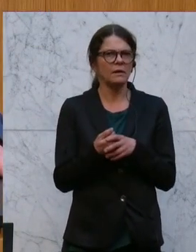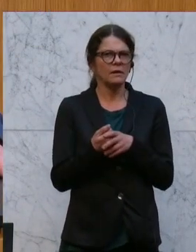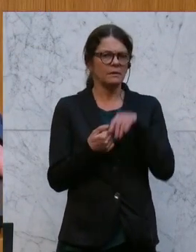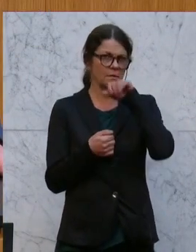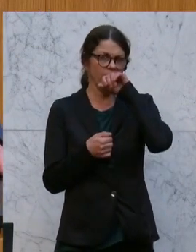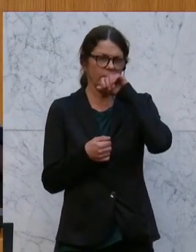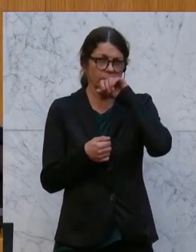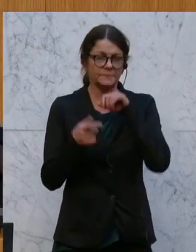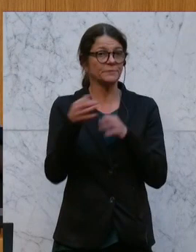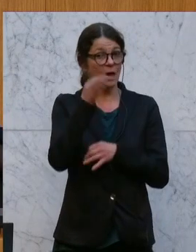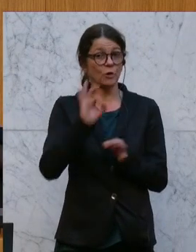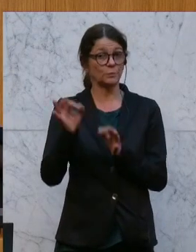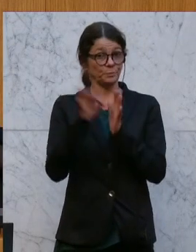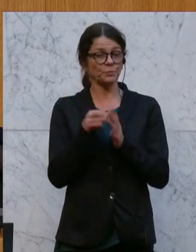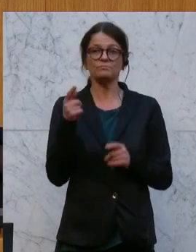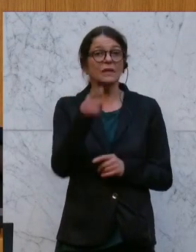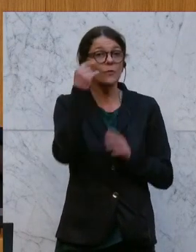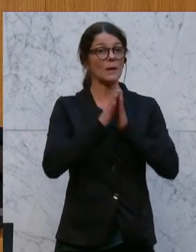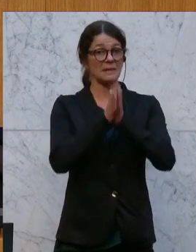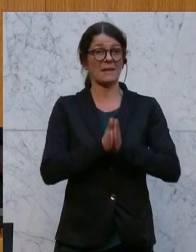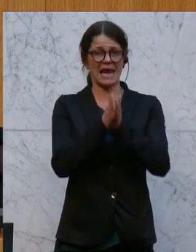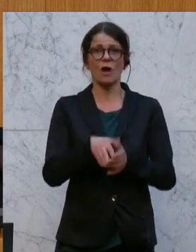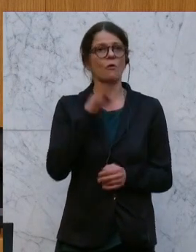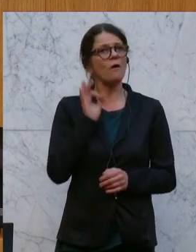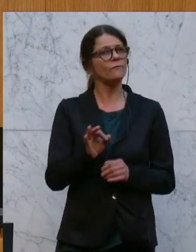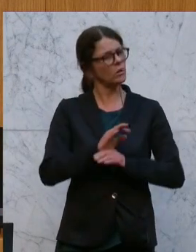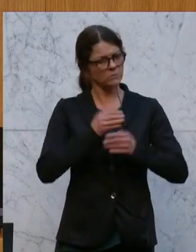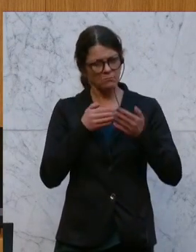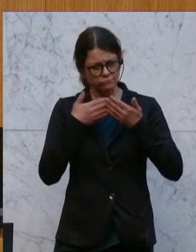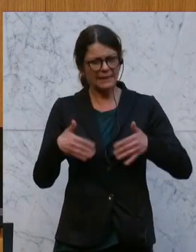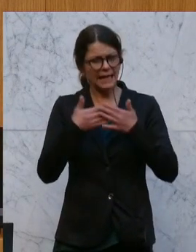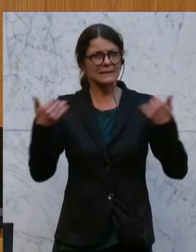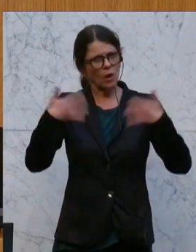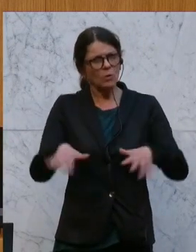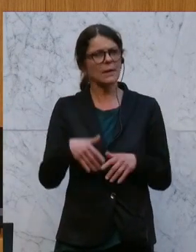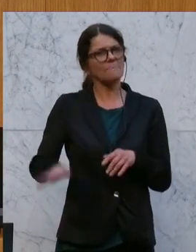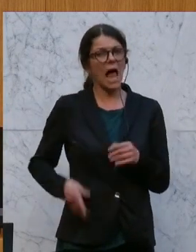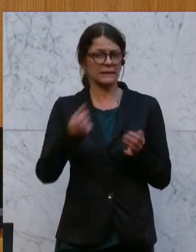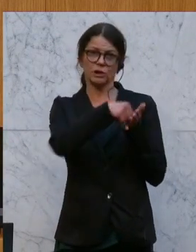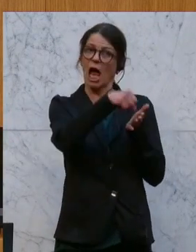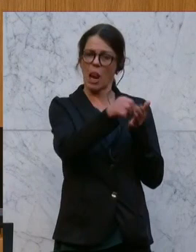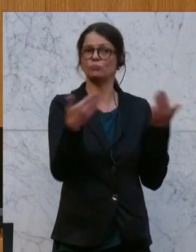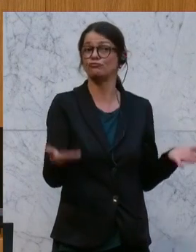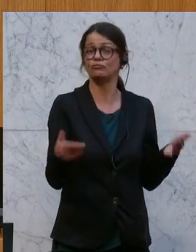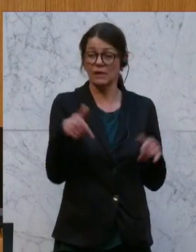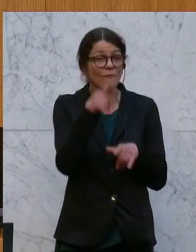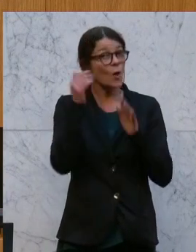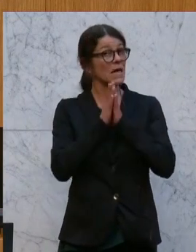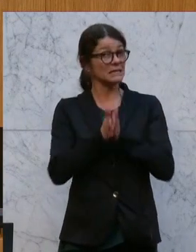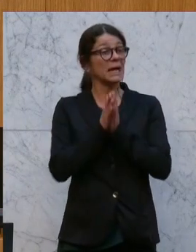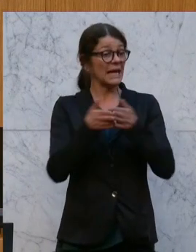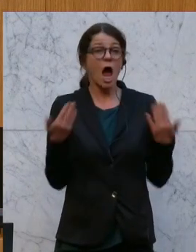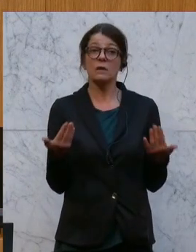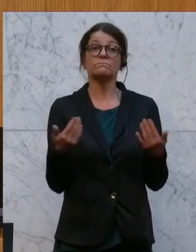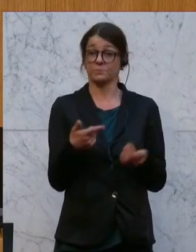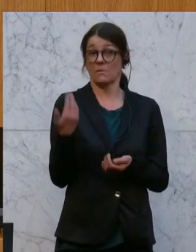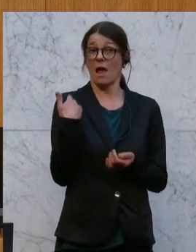Tagesordnungspunkt das Volksbegehren für eine uneingeschränkte Bargeldzahlung. Und dieses Volksbegehren war